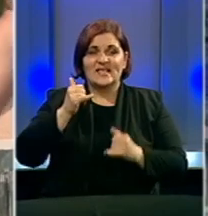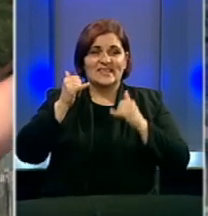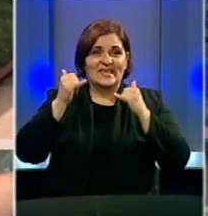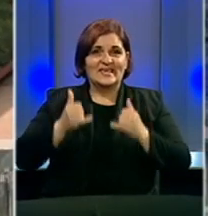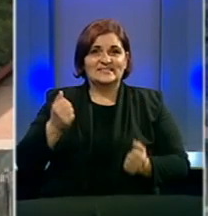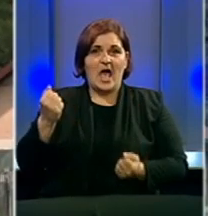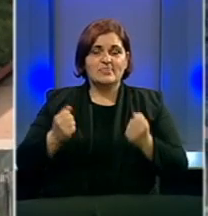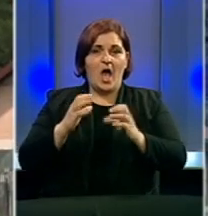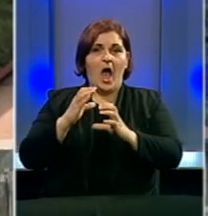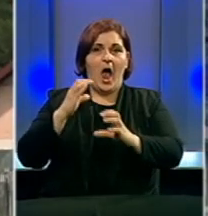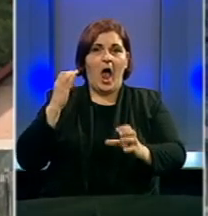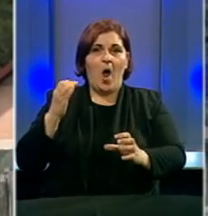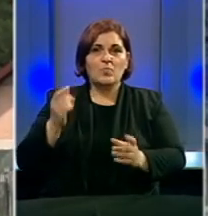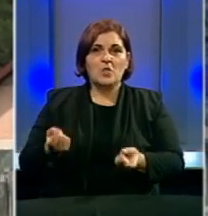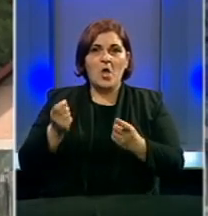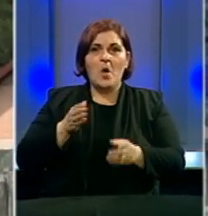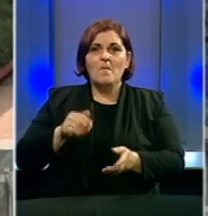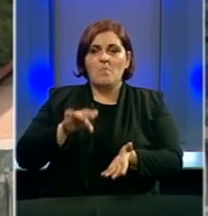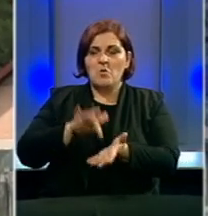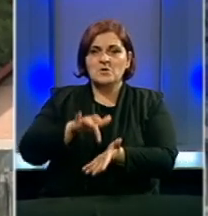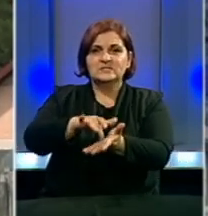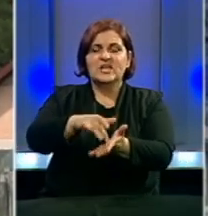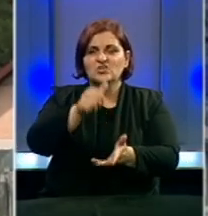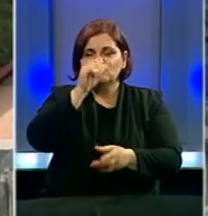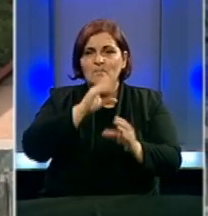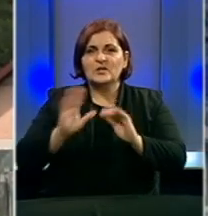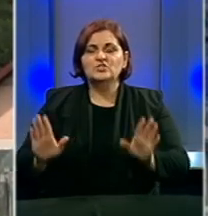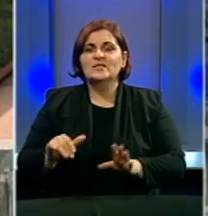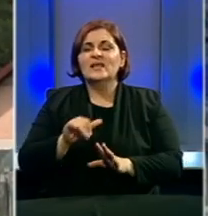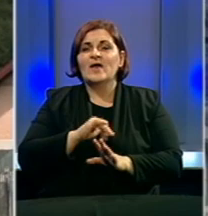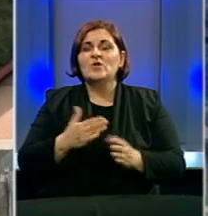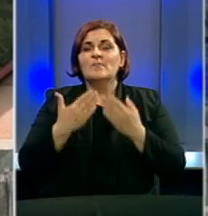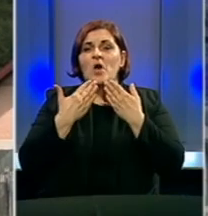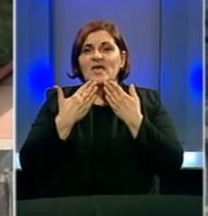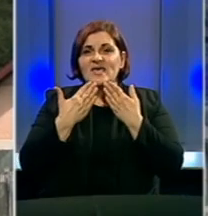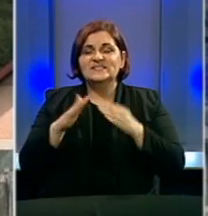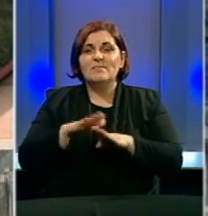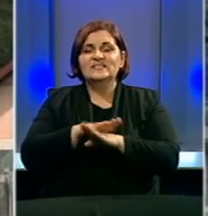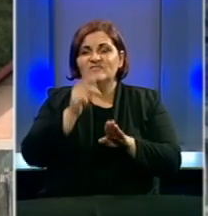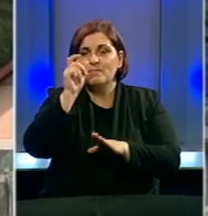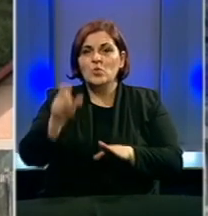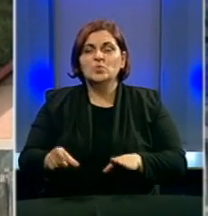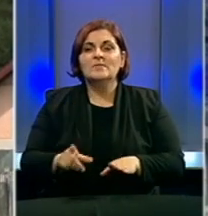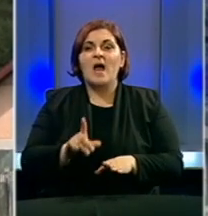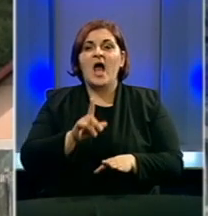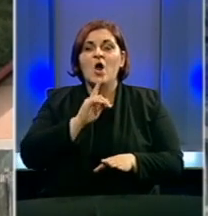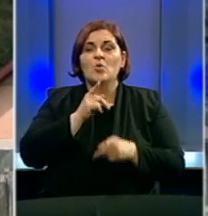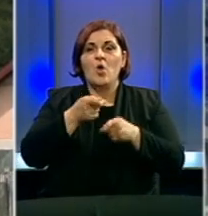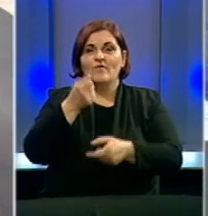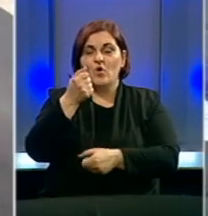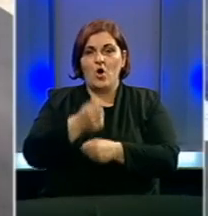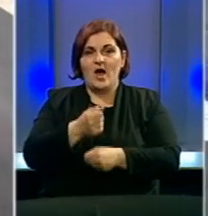autobus ide po selna i šta o tome pričati nego samo zahvaliti se svim ljudima koji ovo